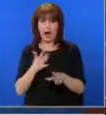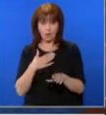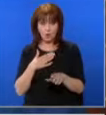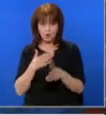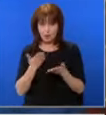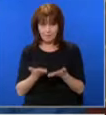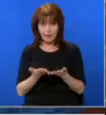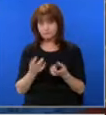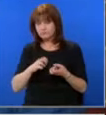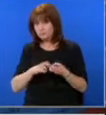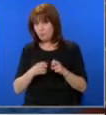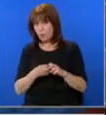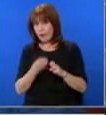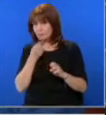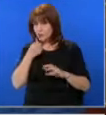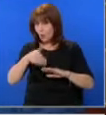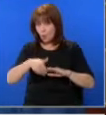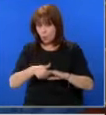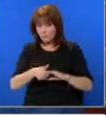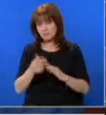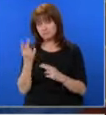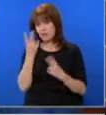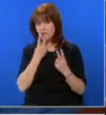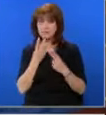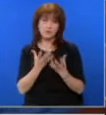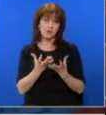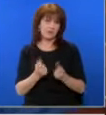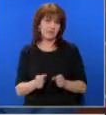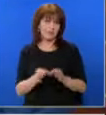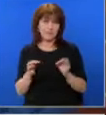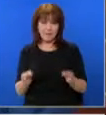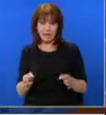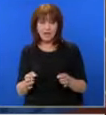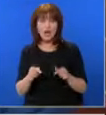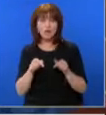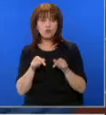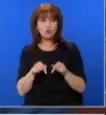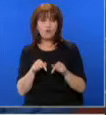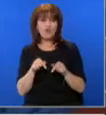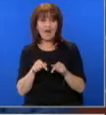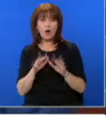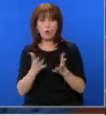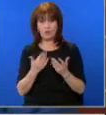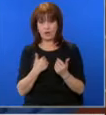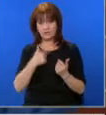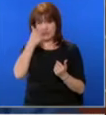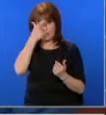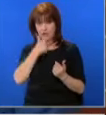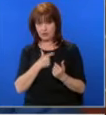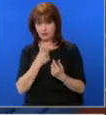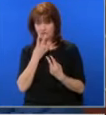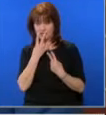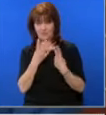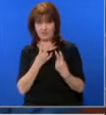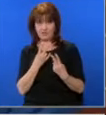е проблем с корупция или нещо такова, разбира се, ще взем съответите мерки. Но това, което аз лично съм видял до